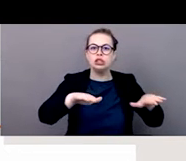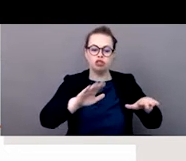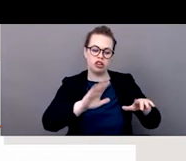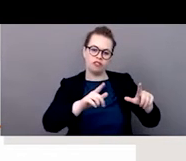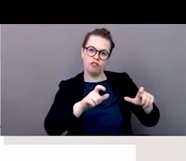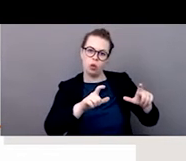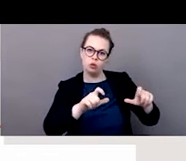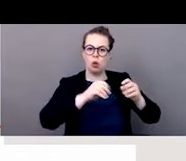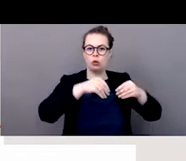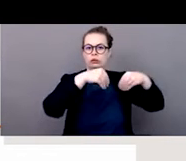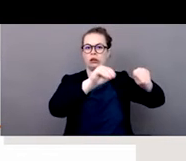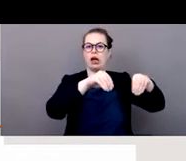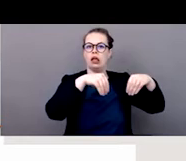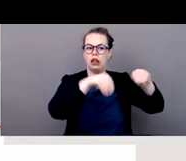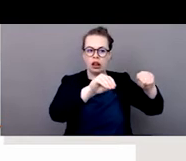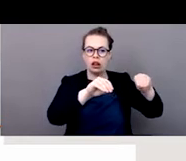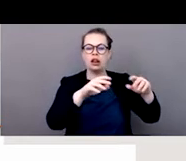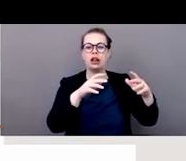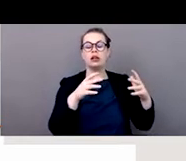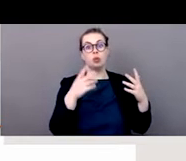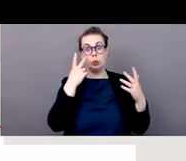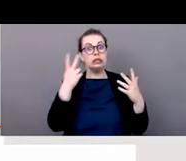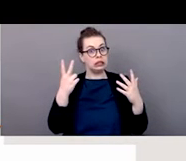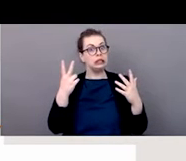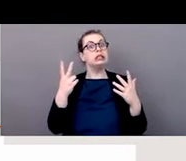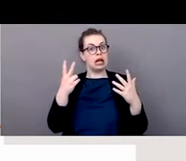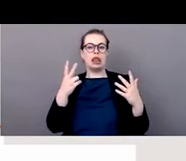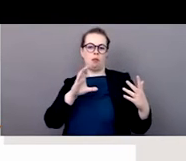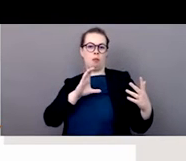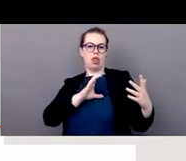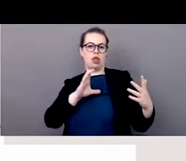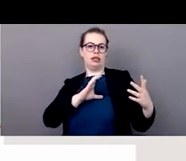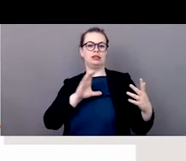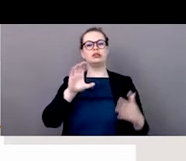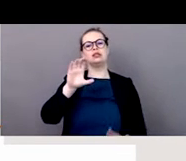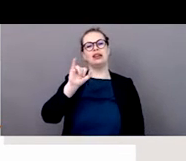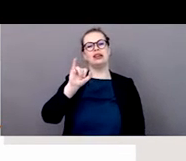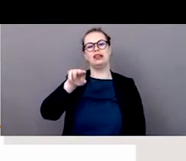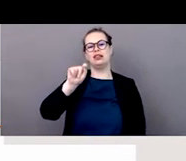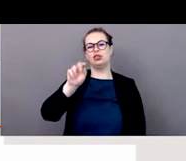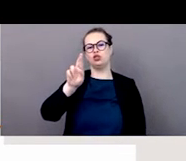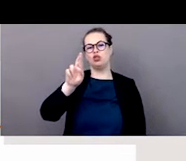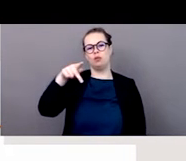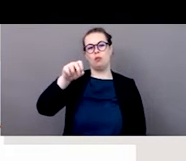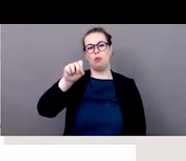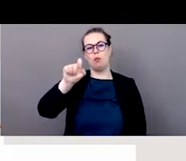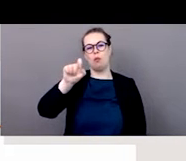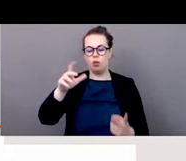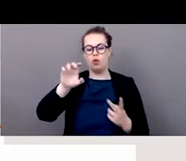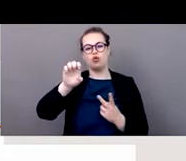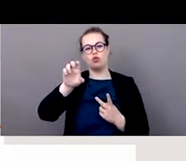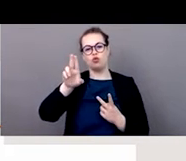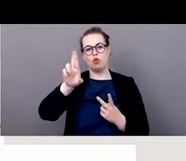aussi de ces enfants. Nous avons des rapports d'Interpol et même de Europol qui sont en train de nous dire que